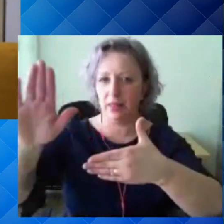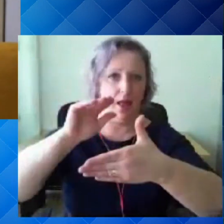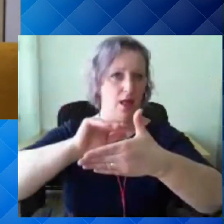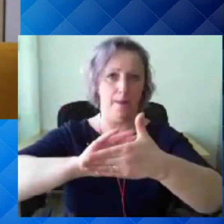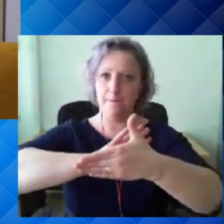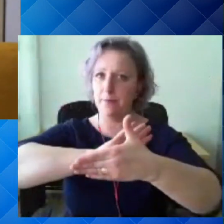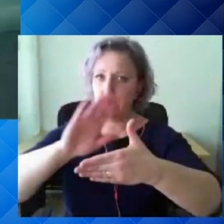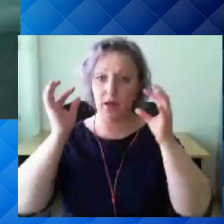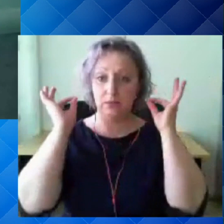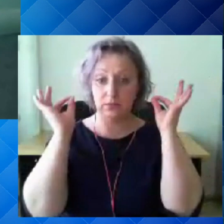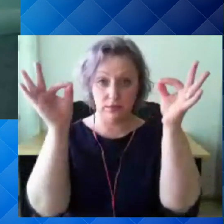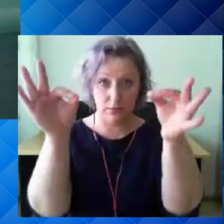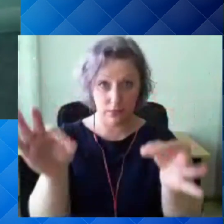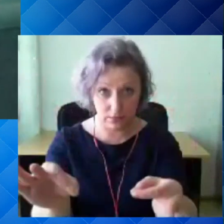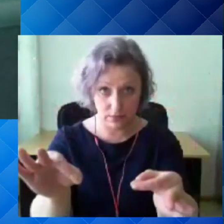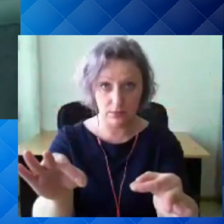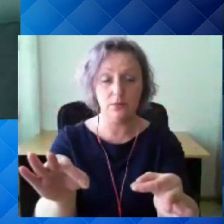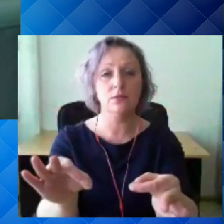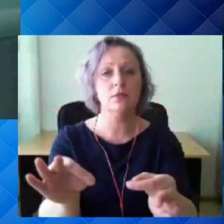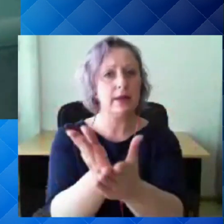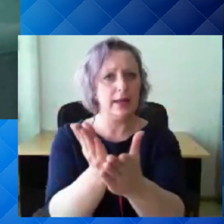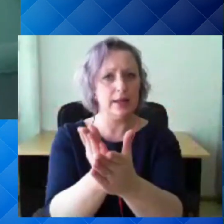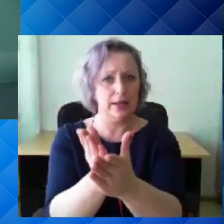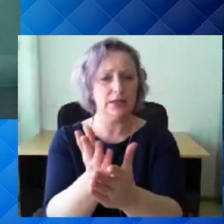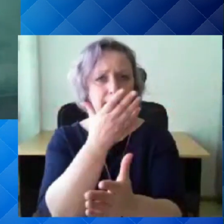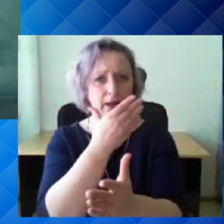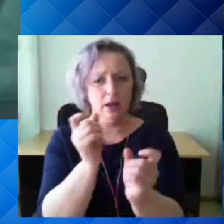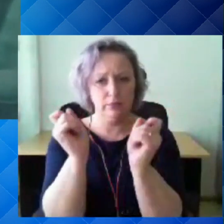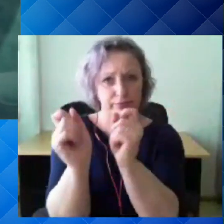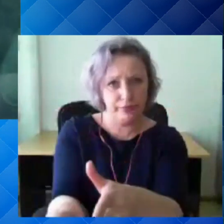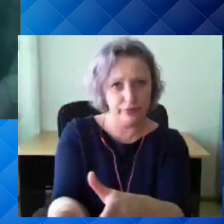olete maski eest võtnud, siis tuleks see korrektselt ära visata.